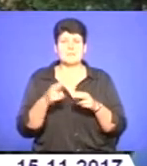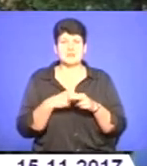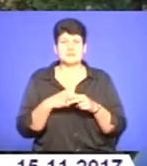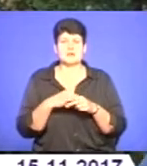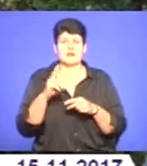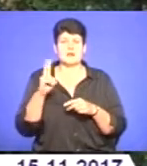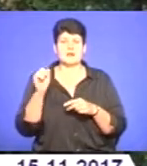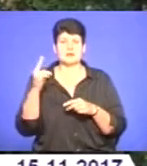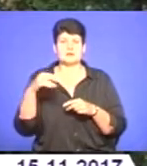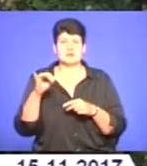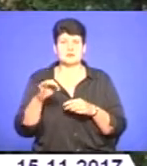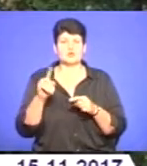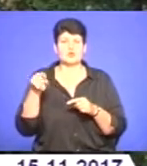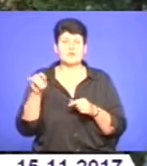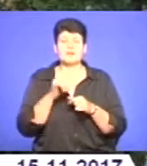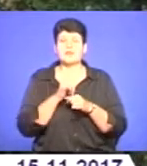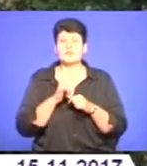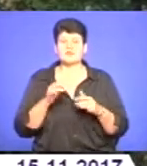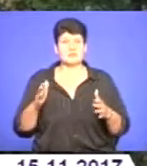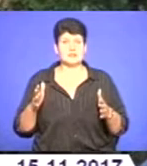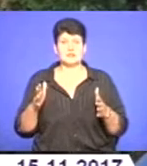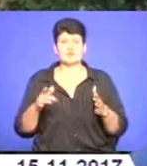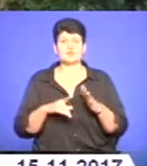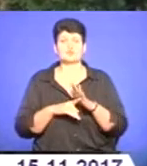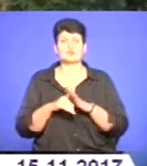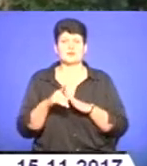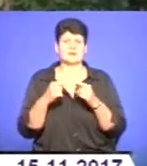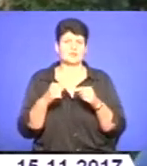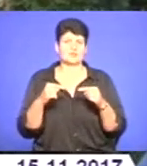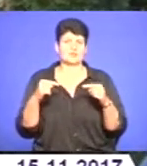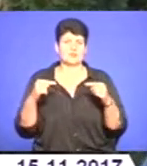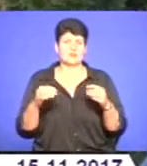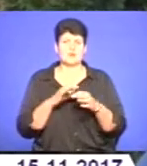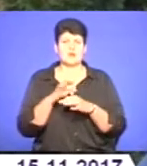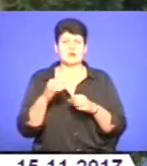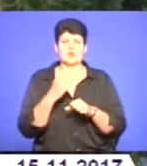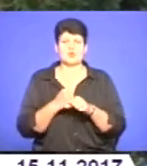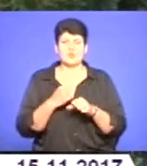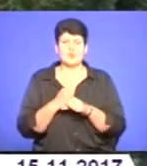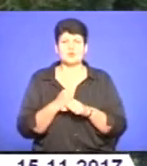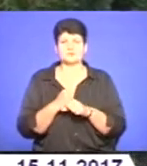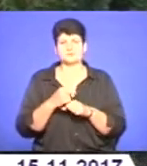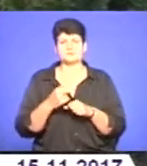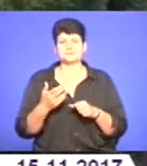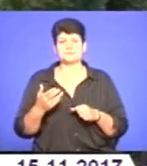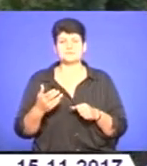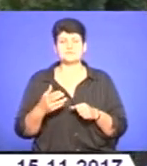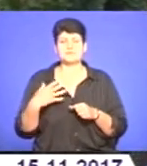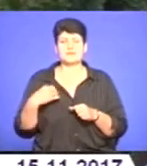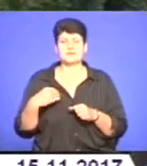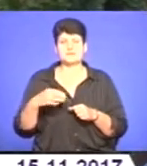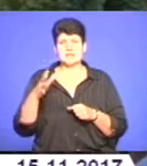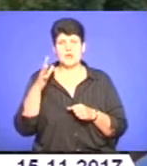номера неможливо розпочинати будь-які проєктні роботи і пристосування замку. Львівські